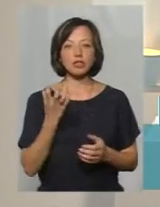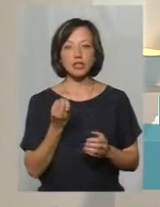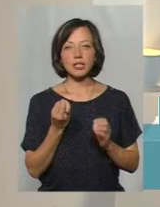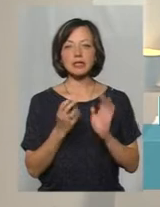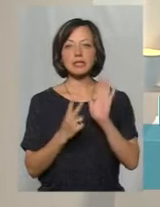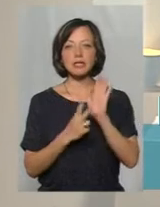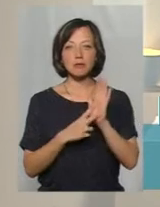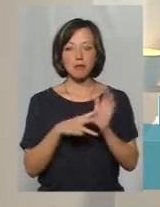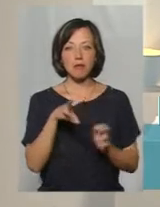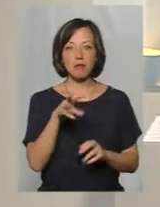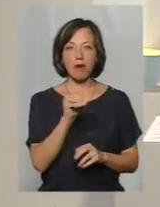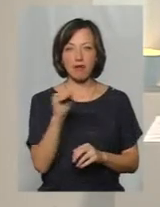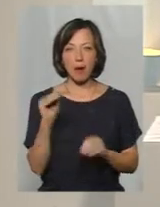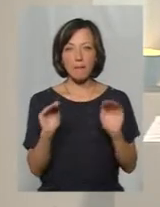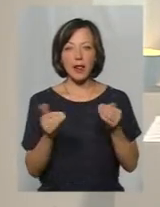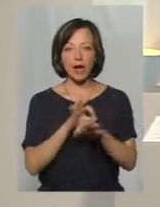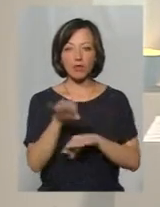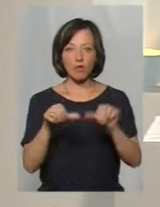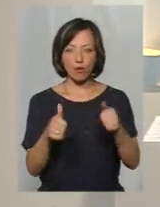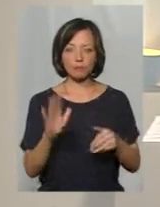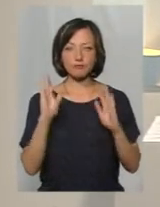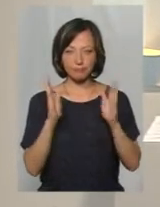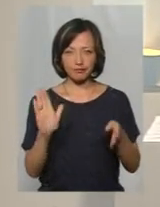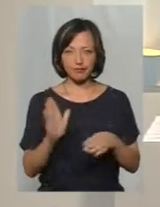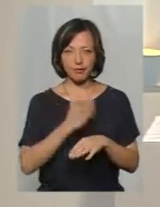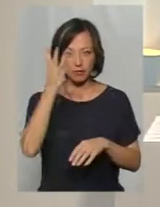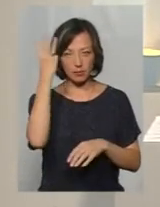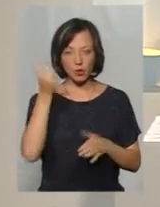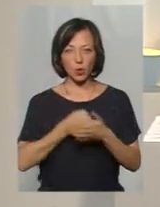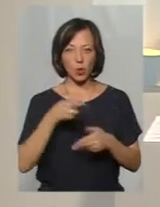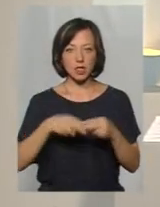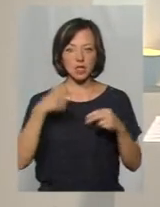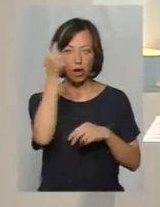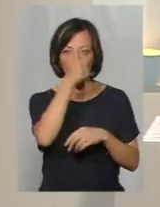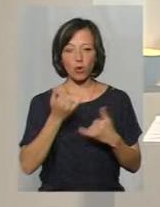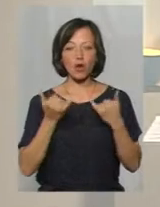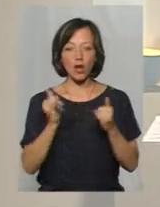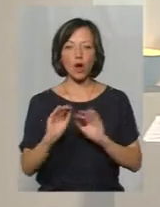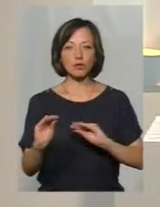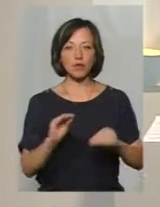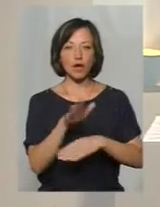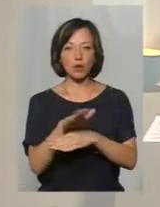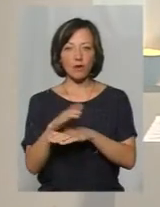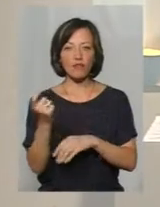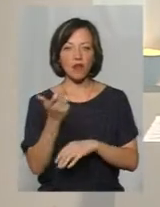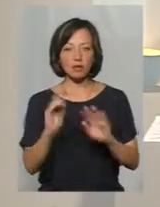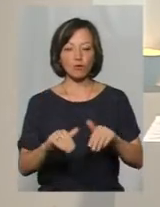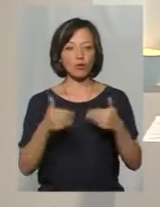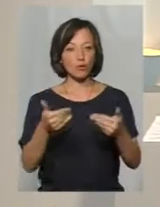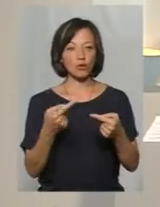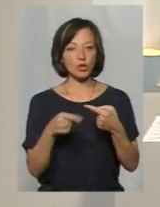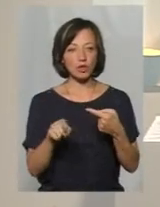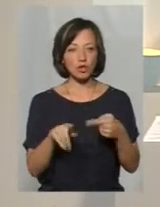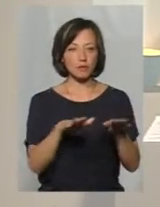мафів малих архітектурних форм демонтують у Хмельницькому до кінця року. Для розміщення кіосків власникам запропонують